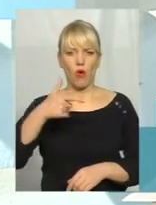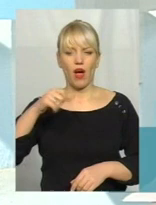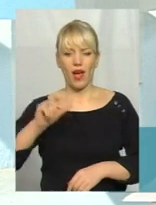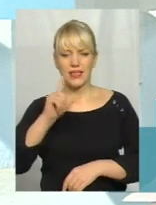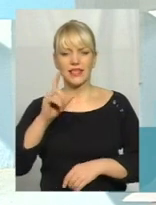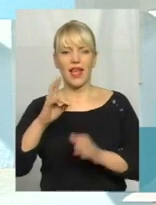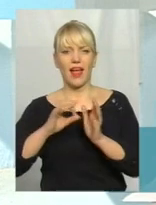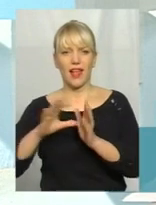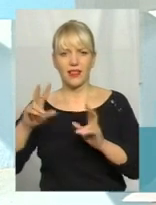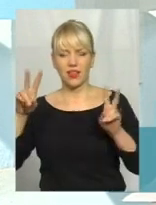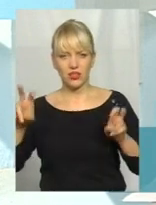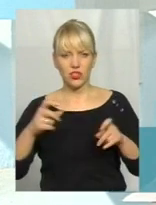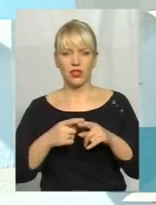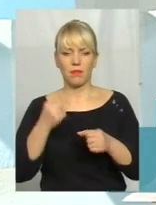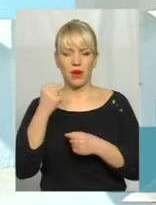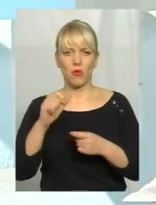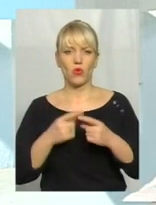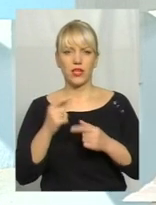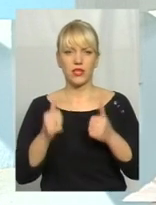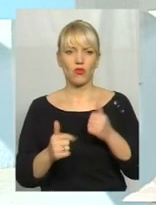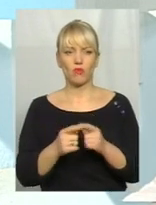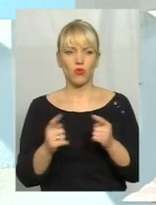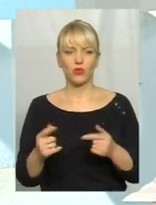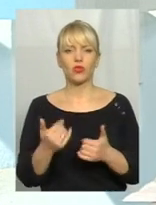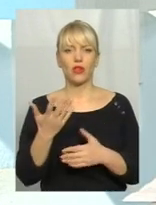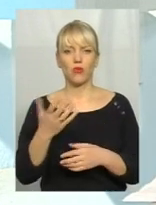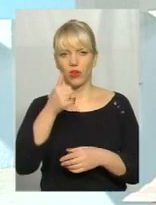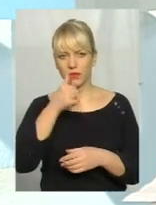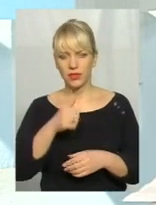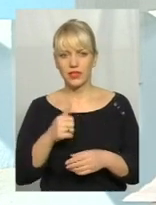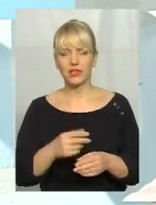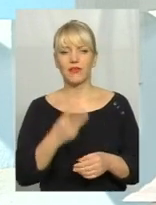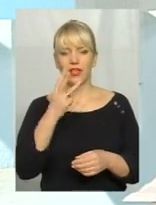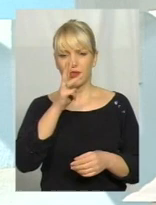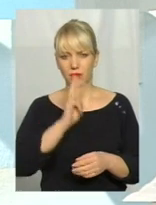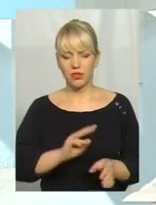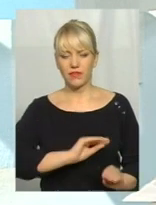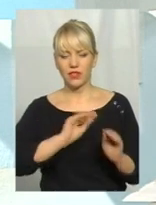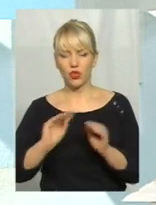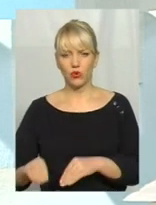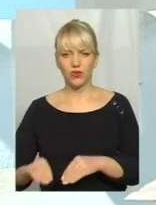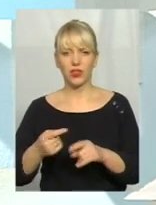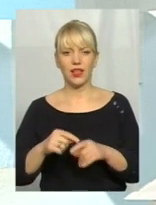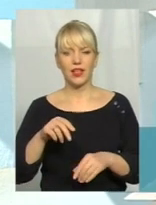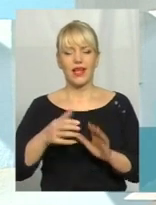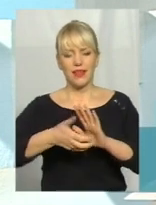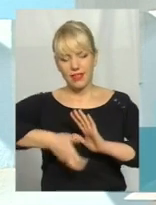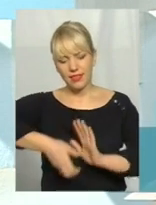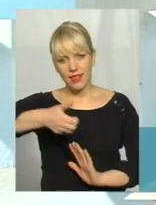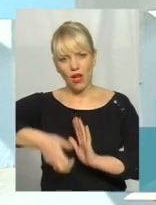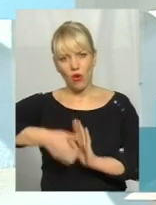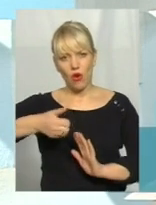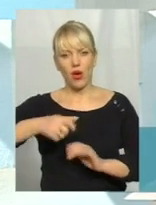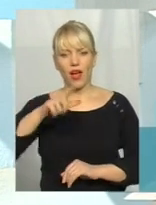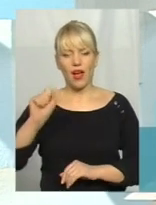і вона протягом кількох місяців, там, трьох місяців, встановила дегазаційне обладнання на полігоні, просверлила